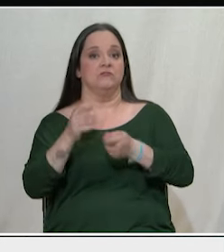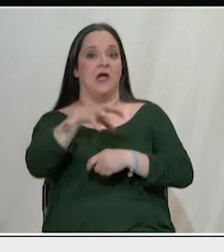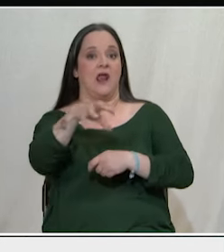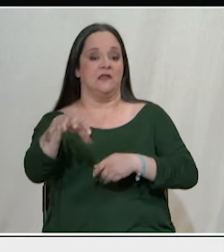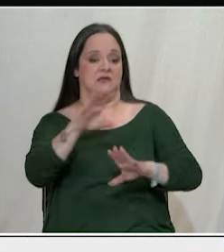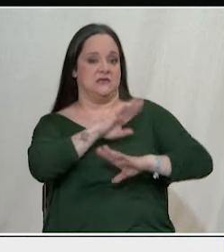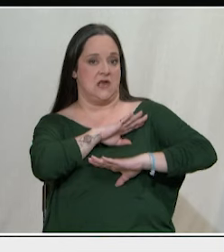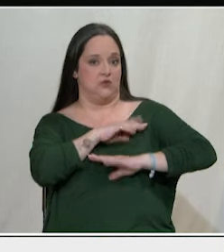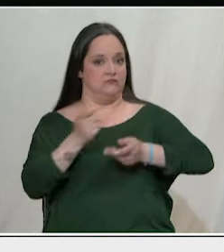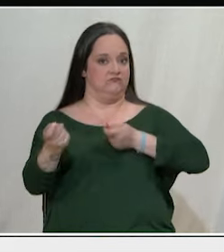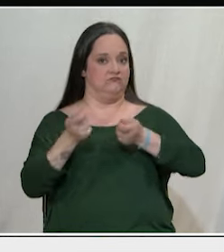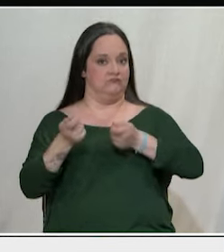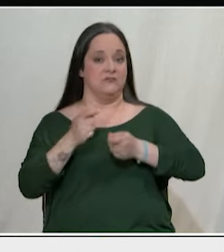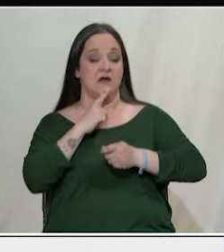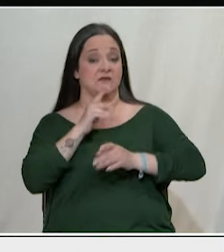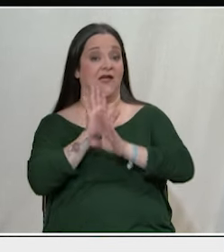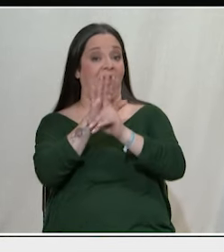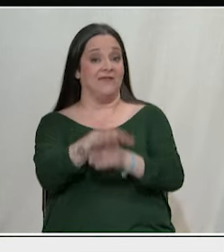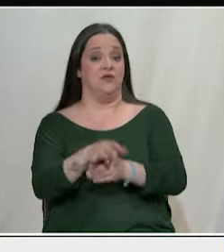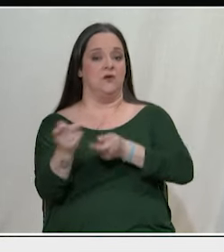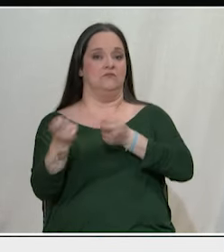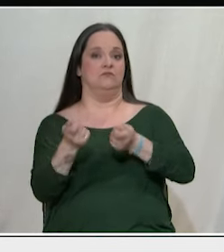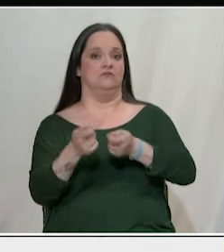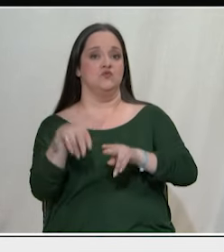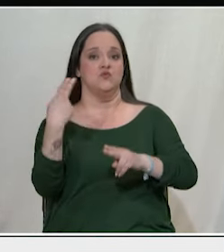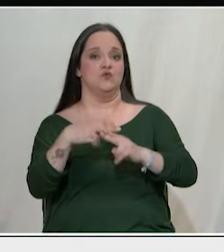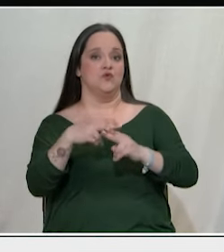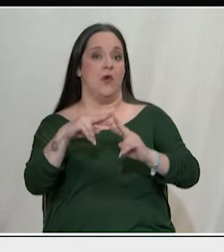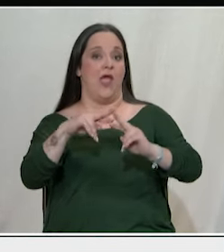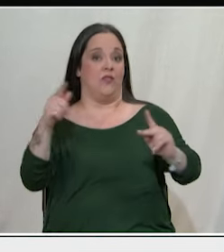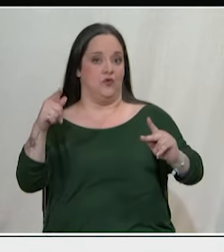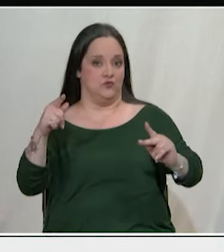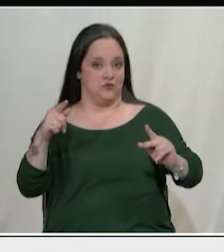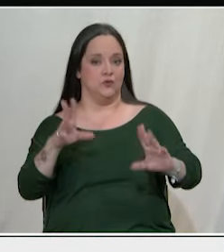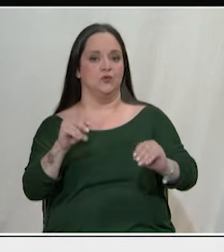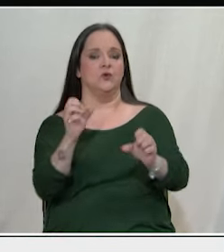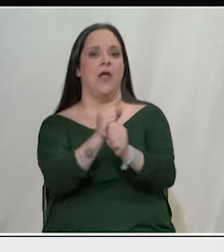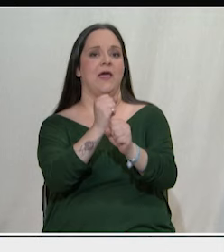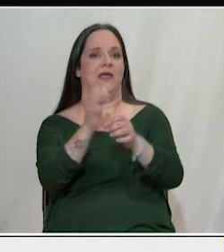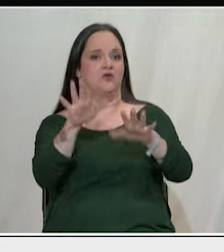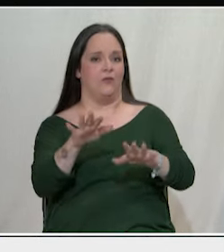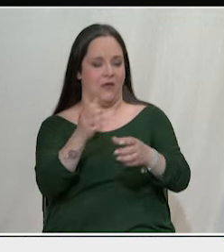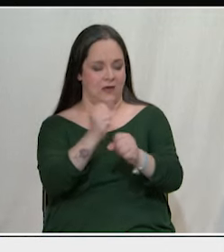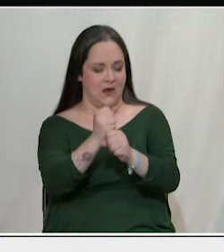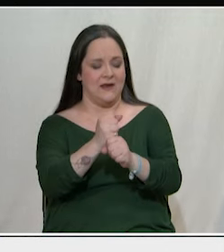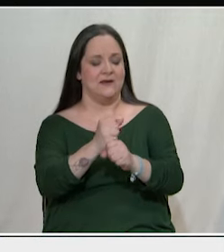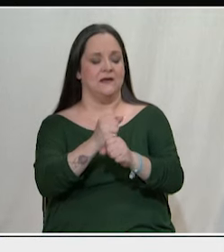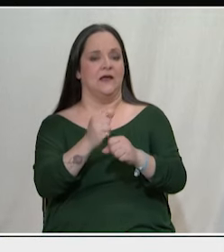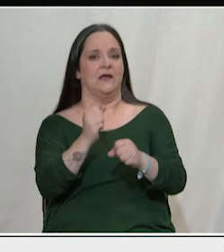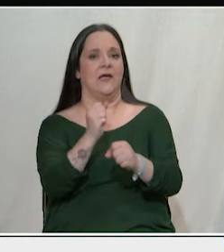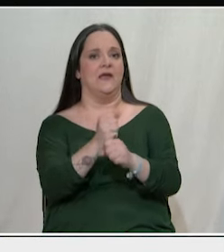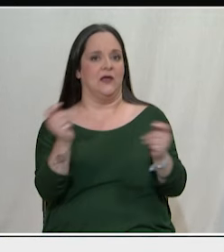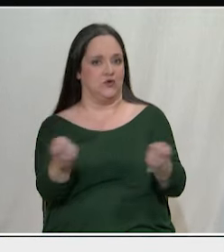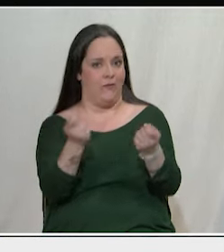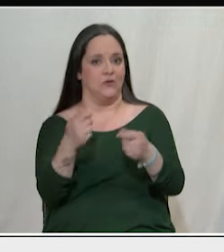στρατούς ασκούνε αυτή την καταστολή και είναι ο κύριος εχθρός των εργαζομένων και της νεολαίας όπως και εδώ στη χώρα